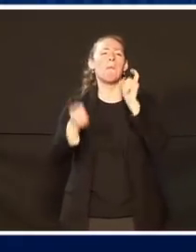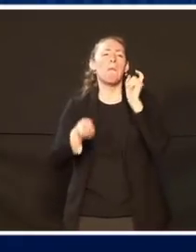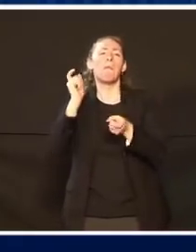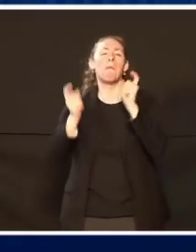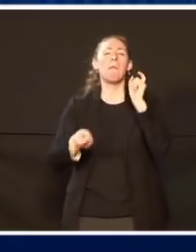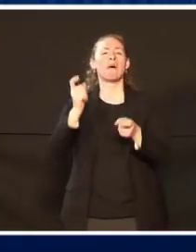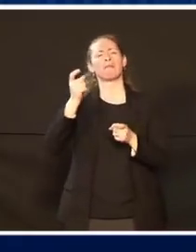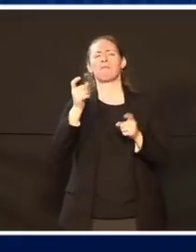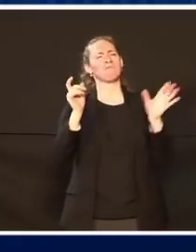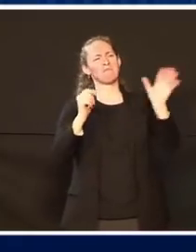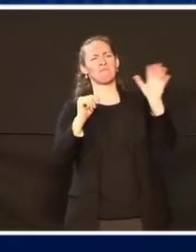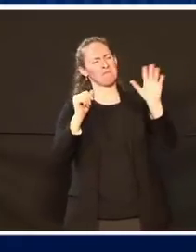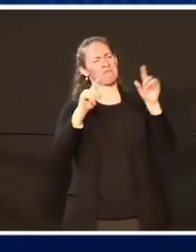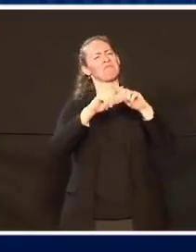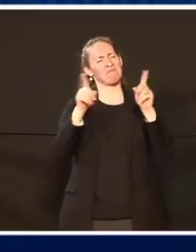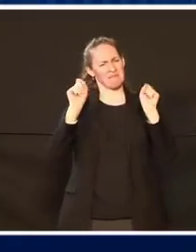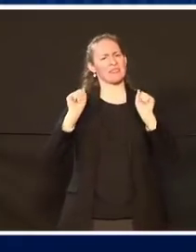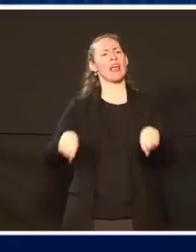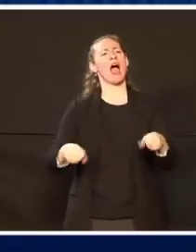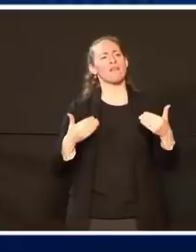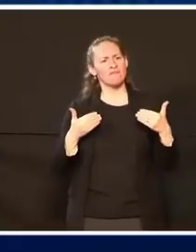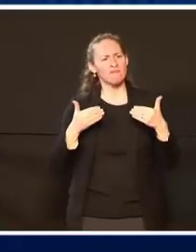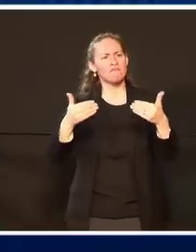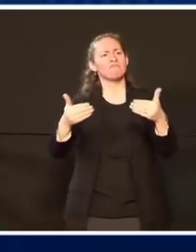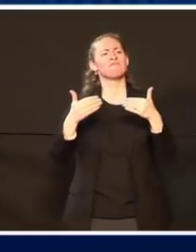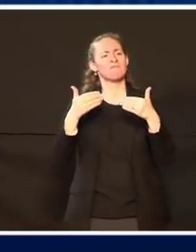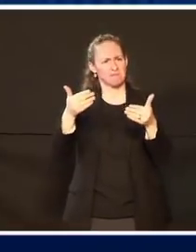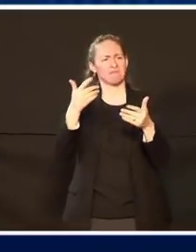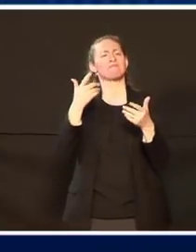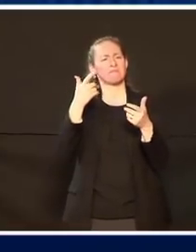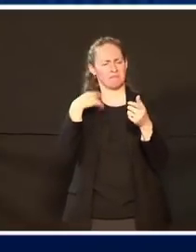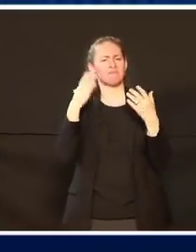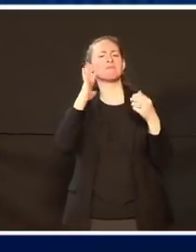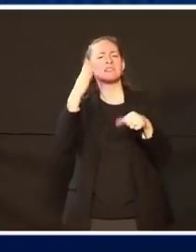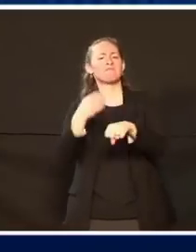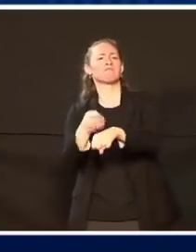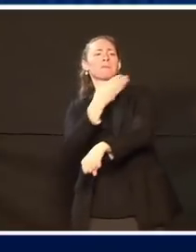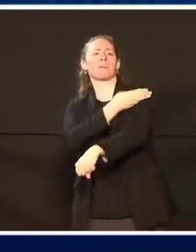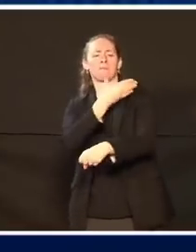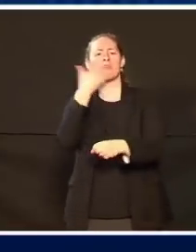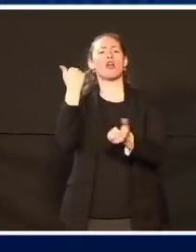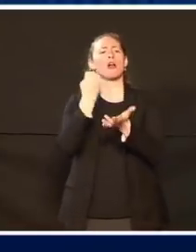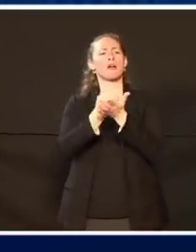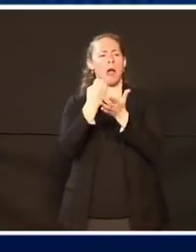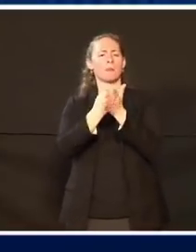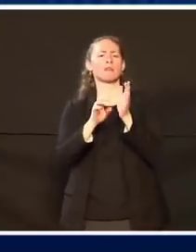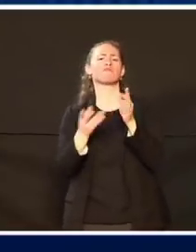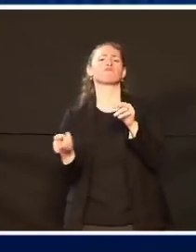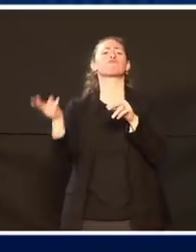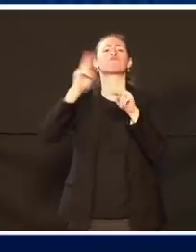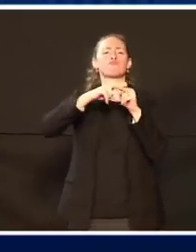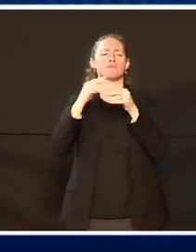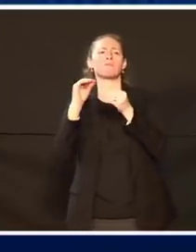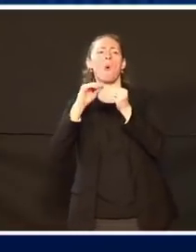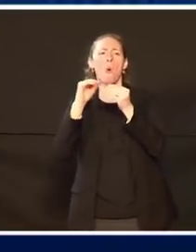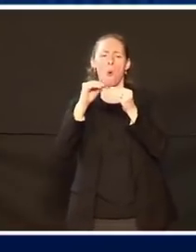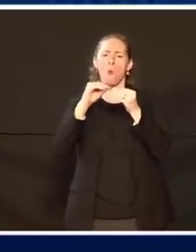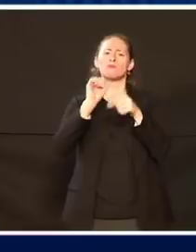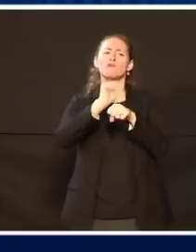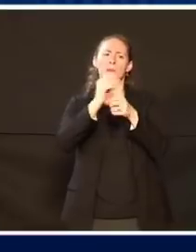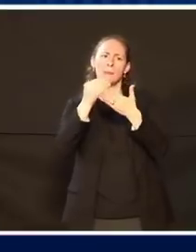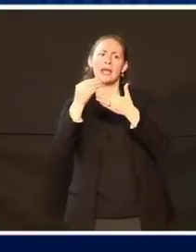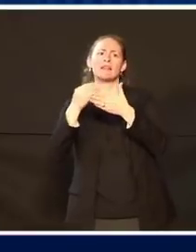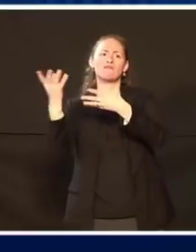Also für mich ist das, worauf es in diesem Moment ankommt. Wir werden ausreichend großes Paket